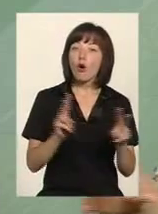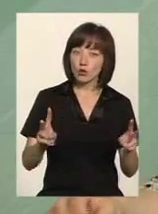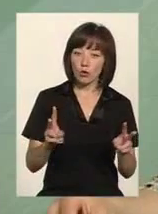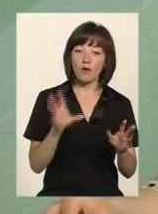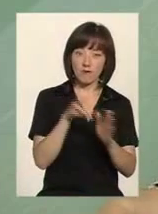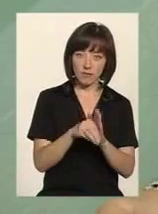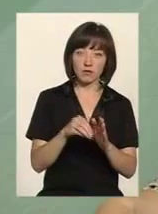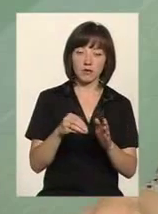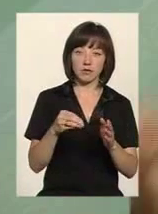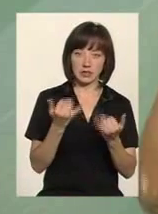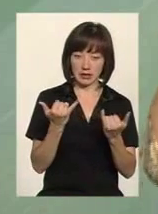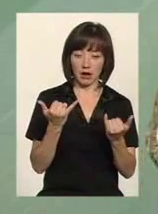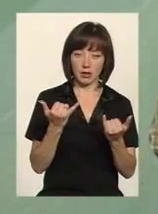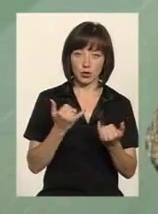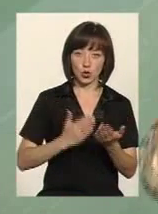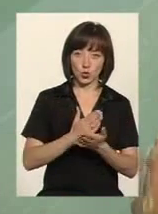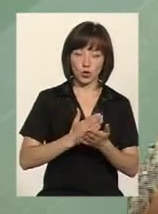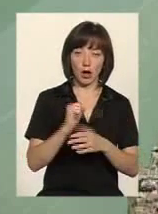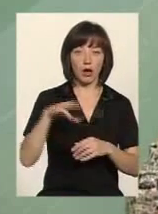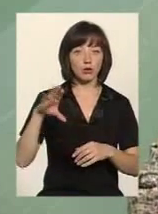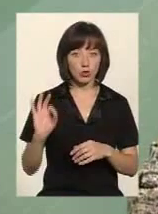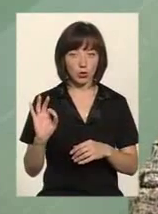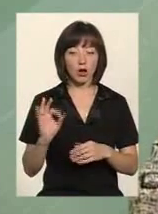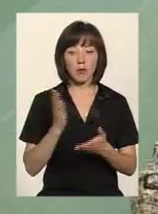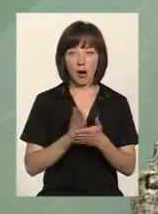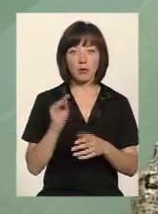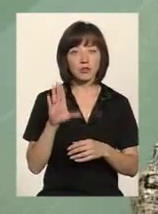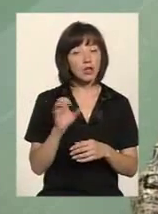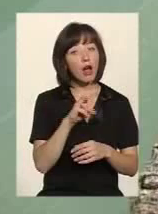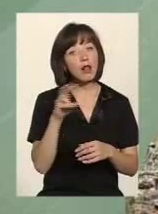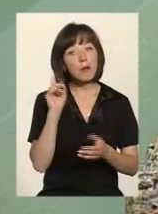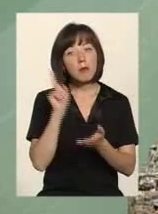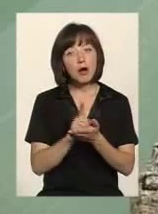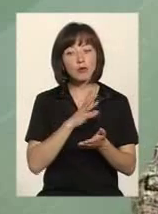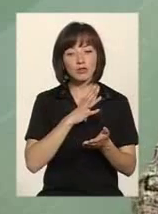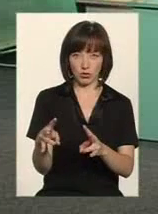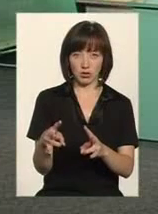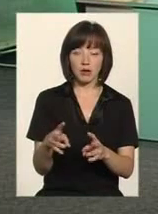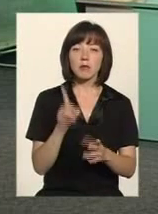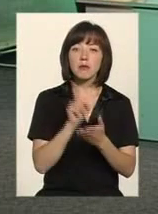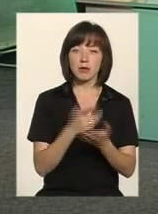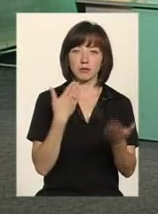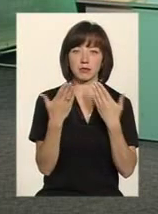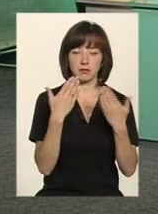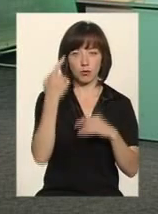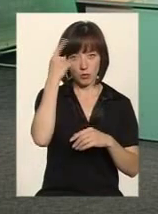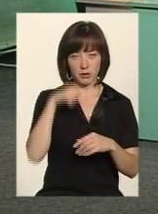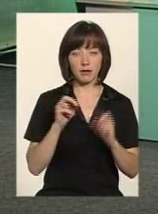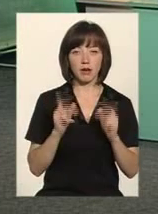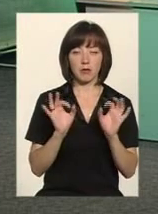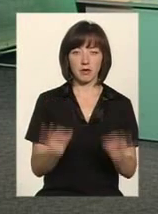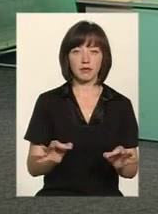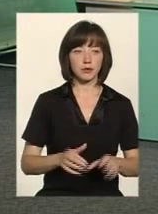зоні АТО, вже є посвідчення. Але вони мають бути демобілізовані. Я зрозуміла.